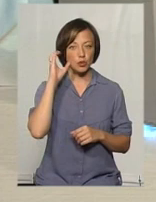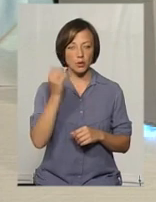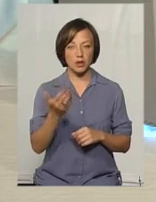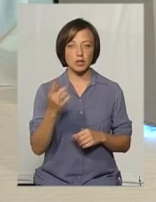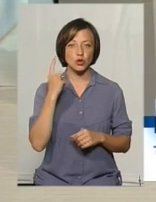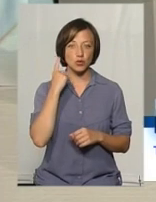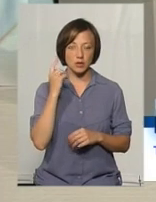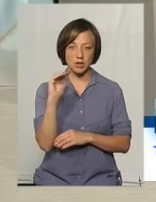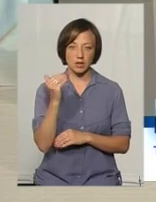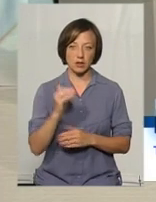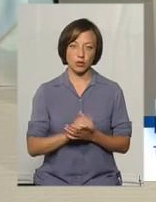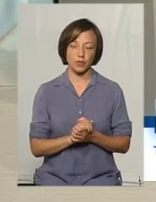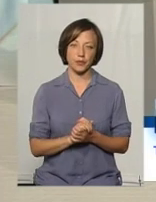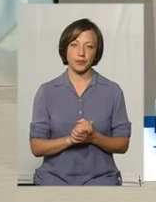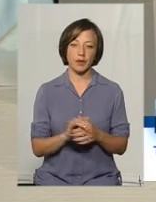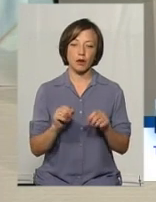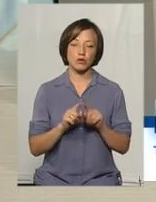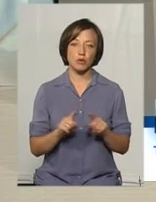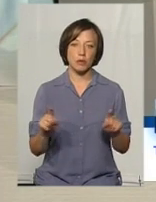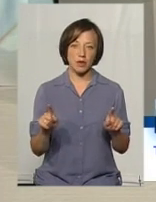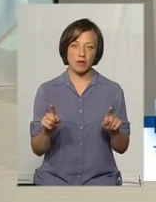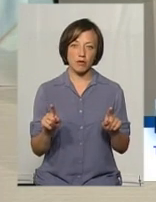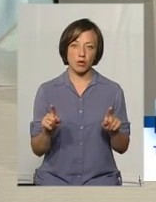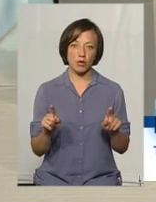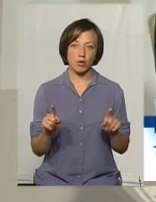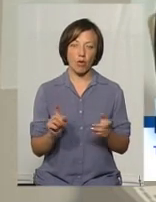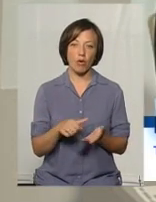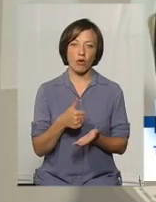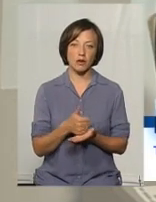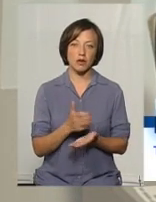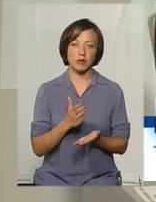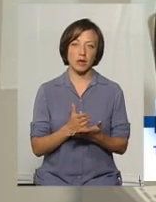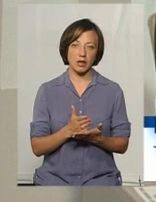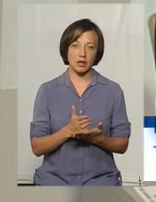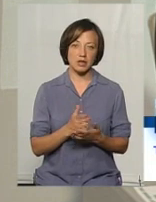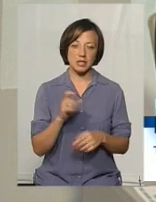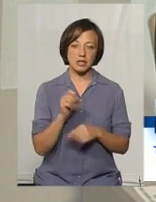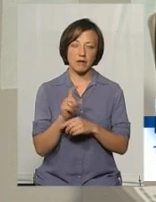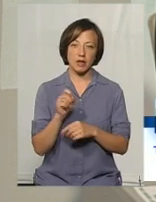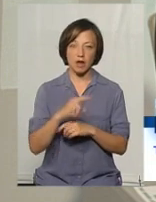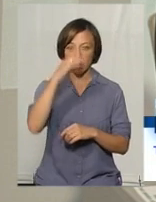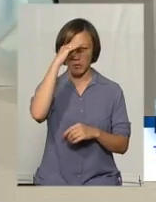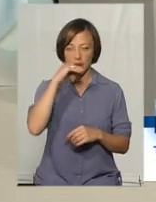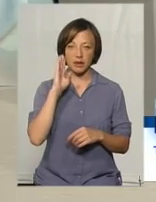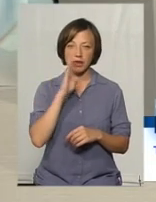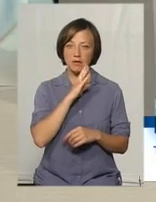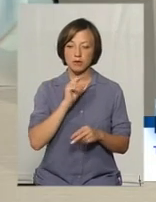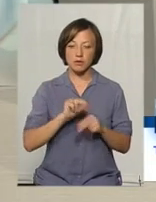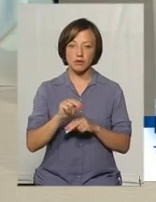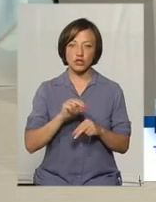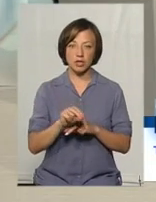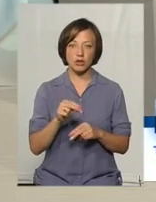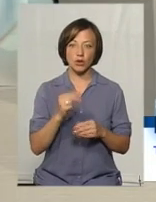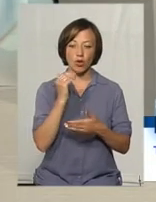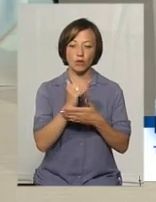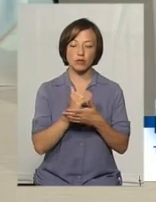і чути її. І особливо головним є, одним із завдань батьків, це привчити до того